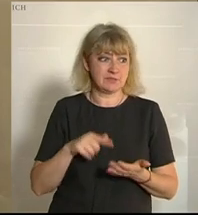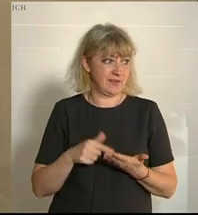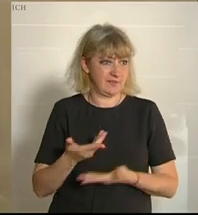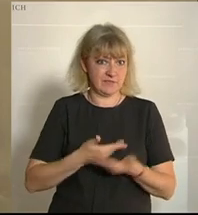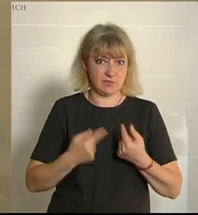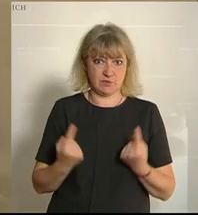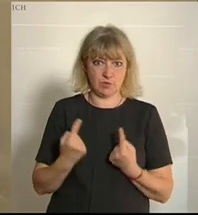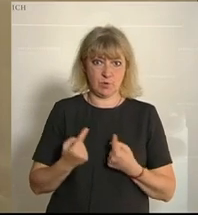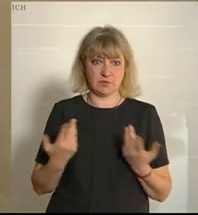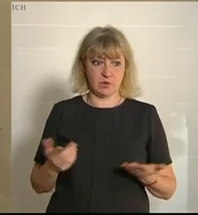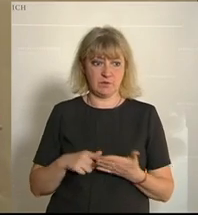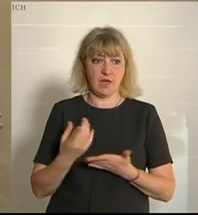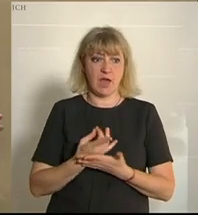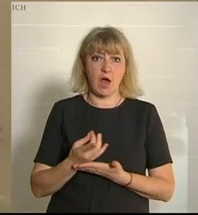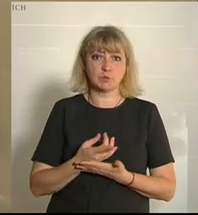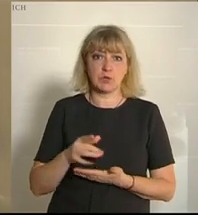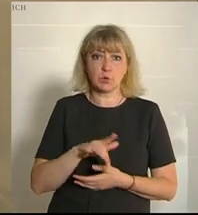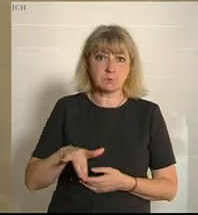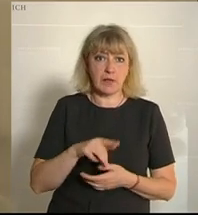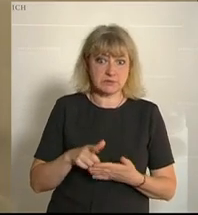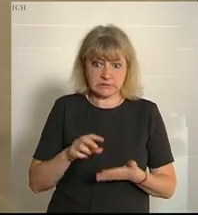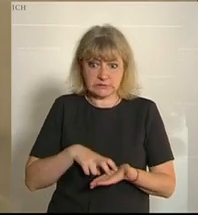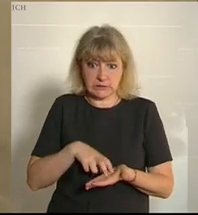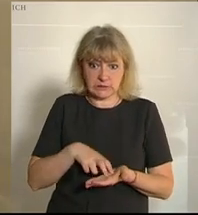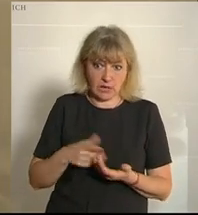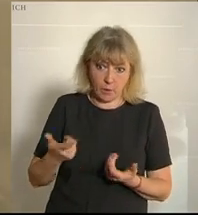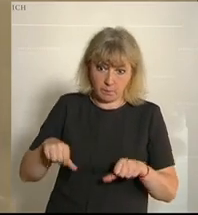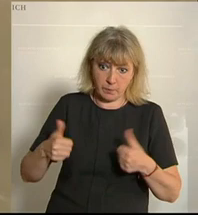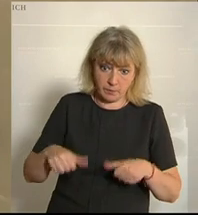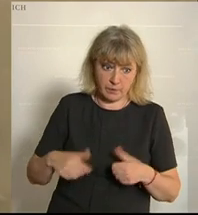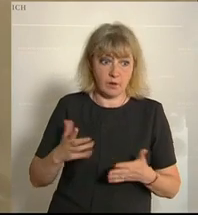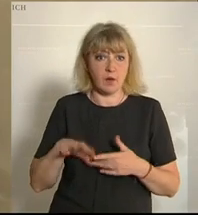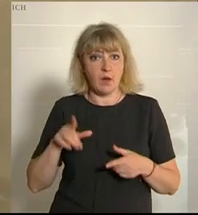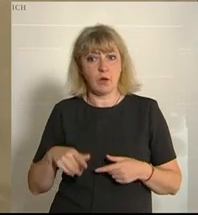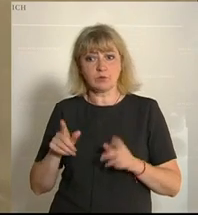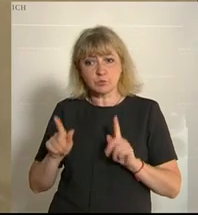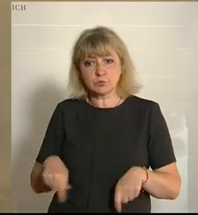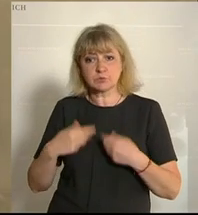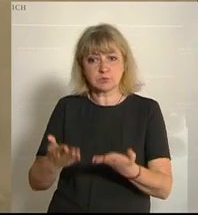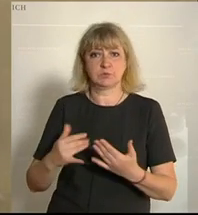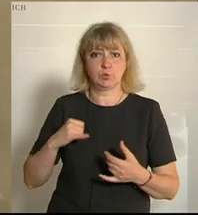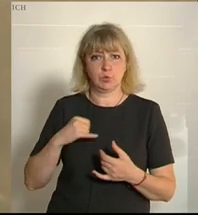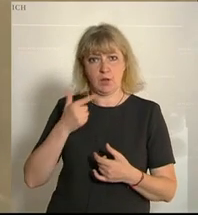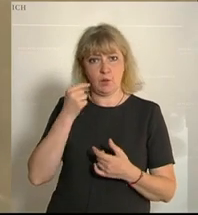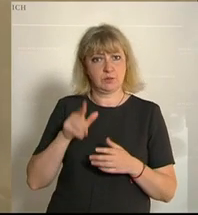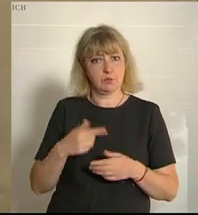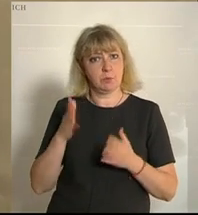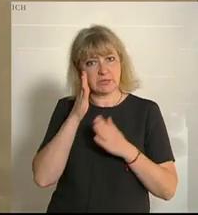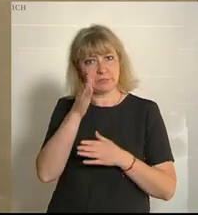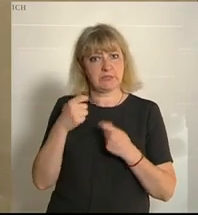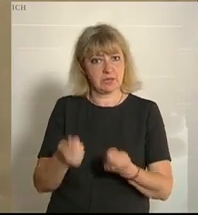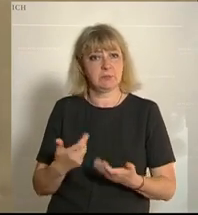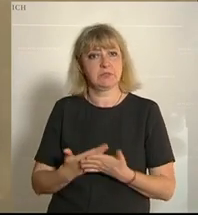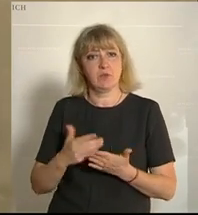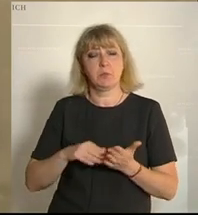wirtschaftlichen Lage um ihren Ausbildungsplatz zittern. Und genau um diesen Jungen eine Perspektive zu geben, brauchen wir einen Mix an